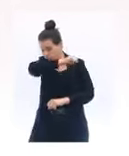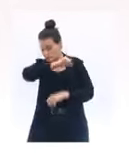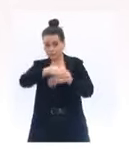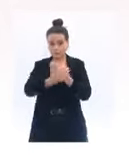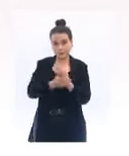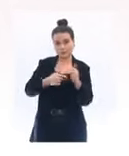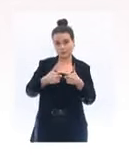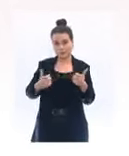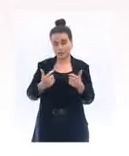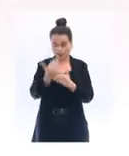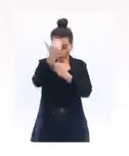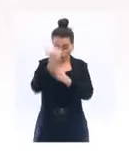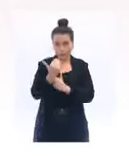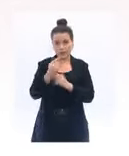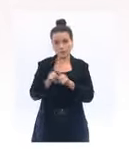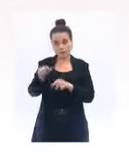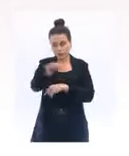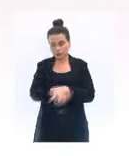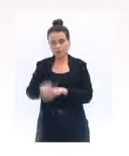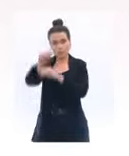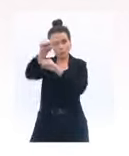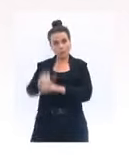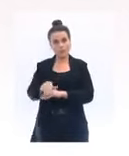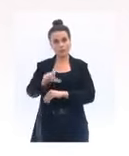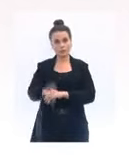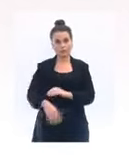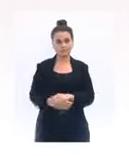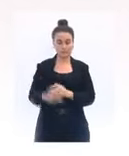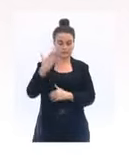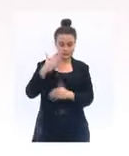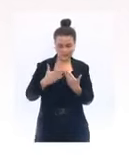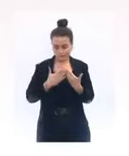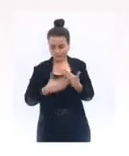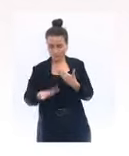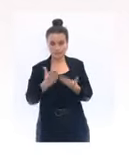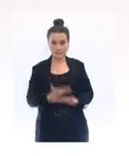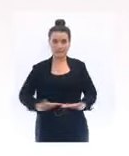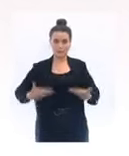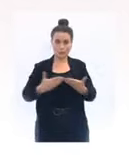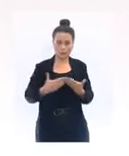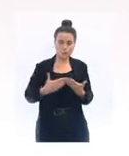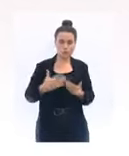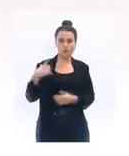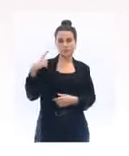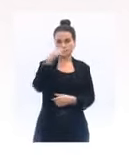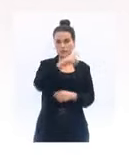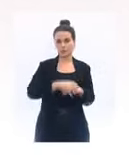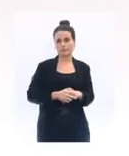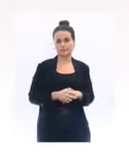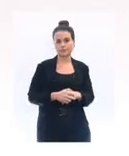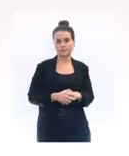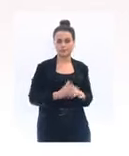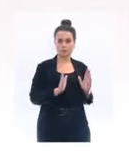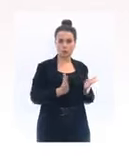La situation sera très difficile dans les semaines à venir. Les services hospitaliers vont